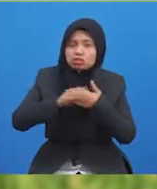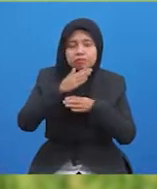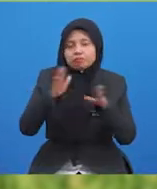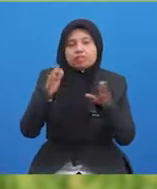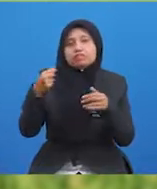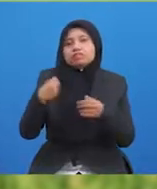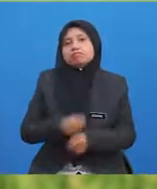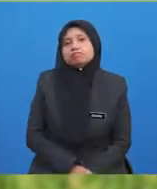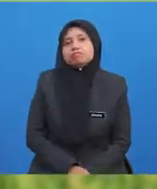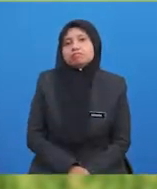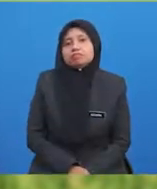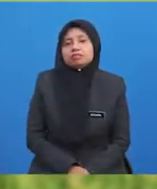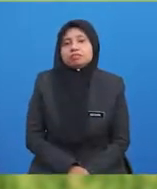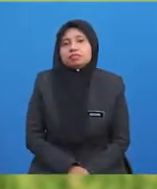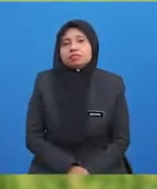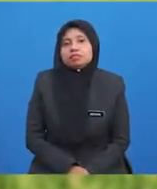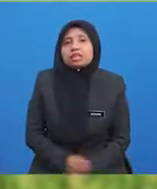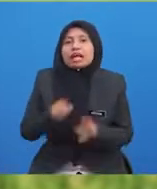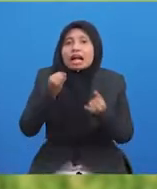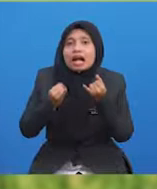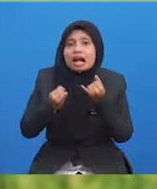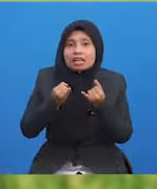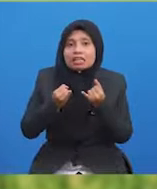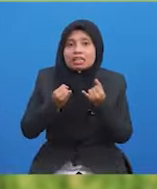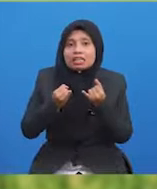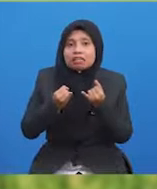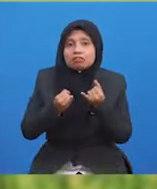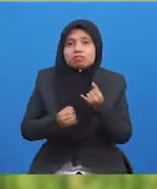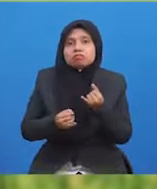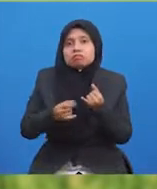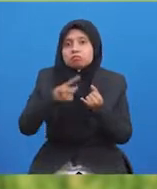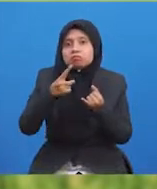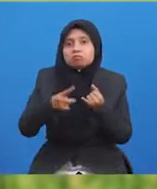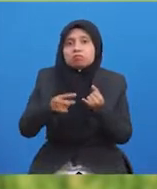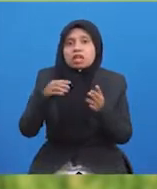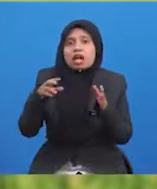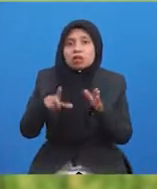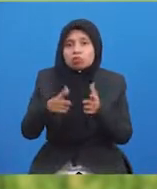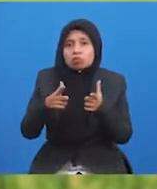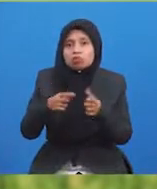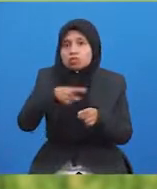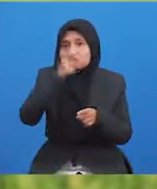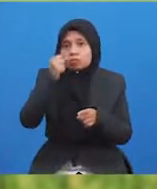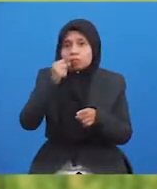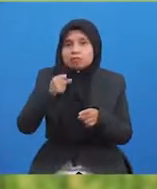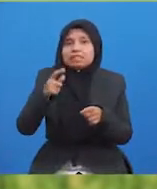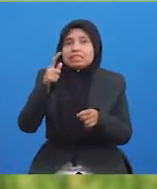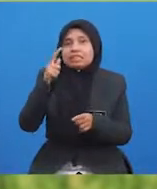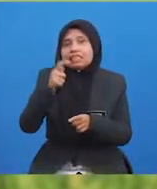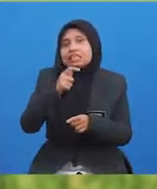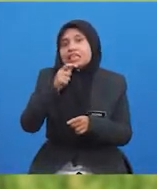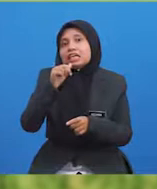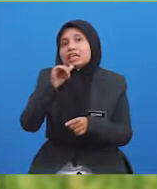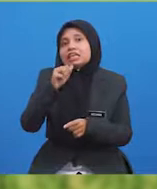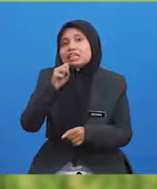sekali. Jika tindakan berlaku akibat tindakan asetif, ia tidak boleh dikira sebagai